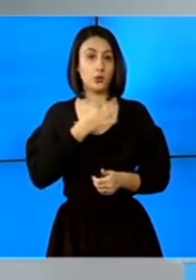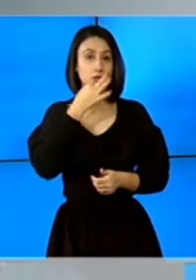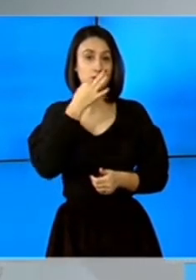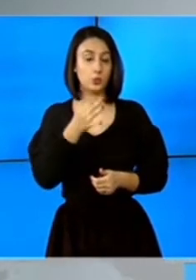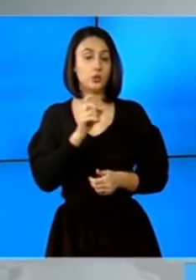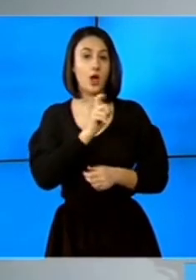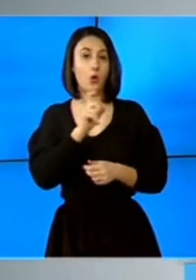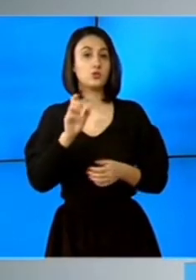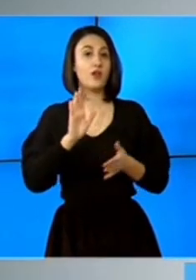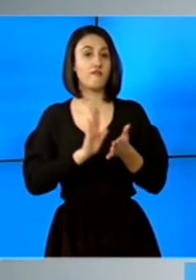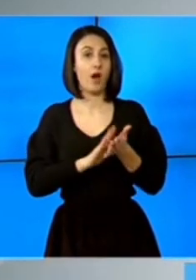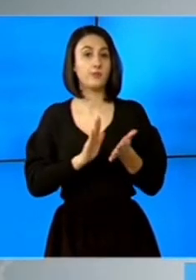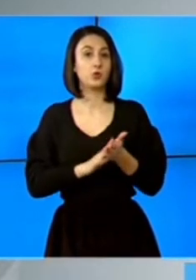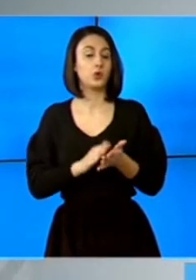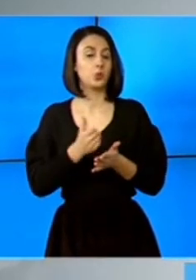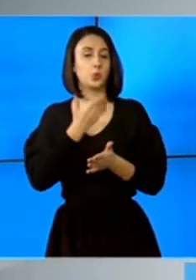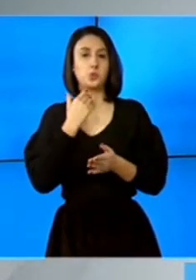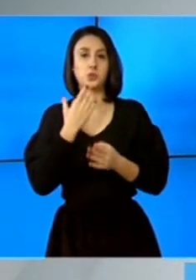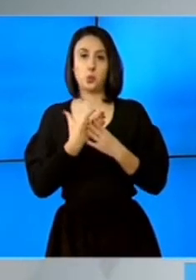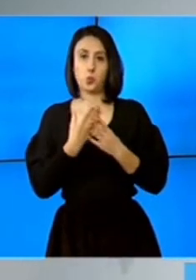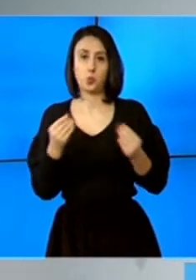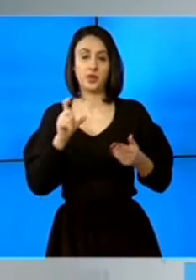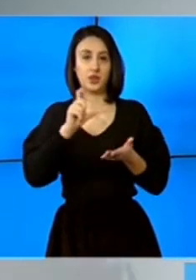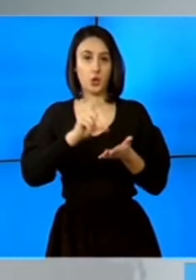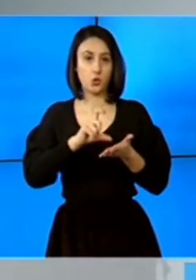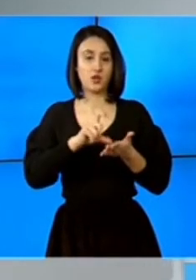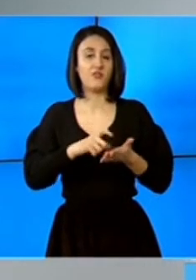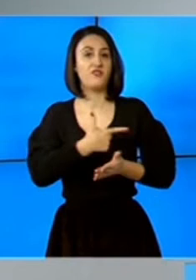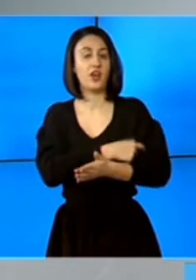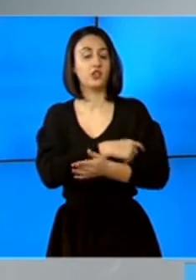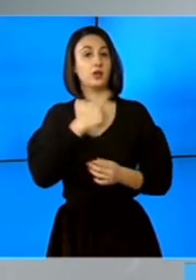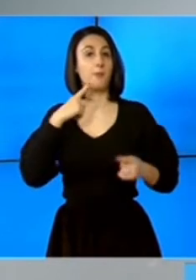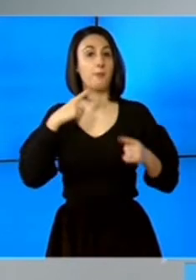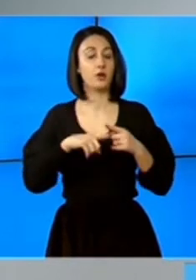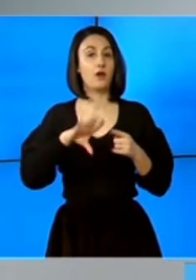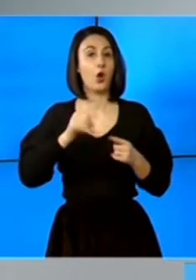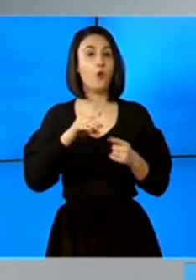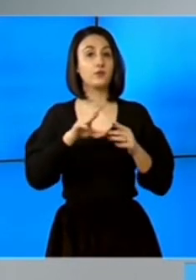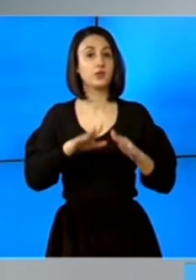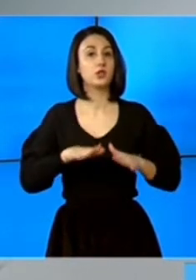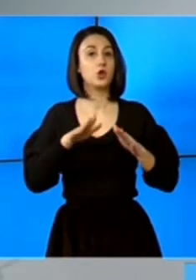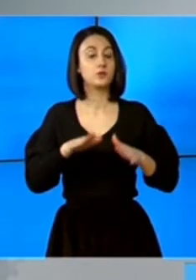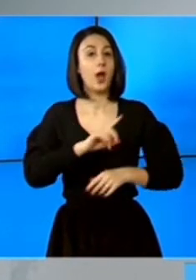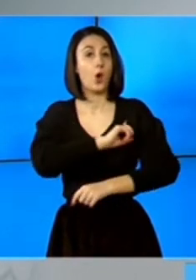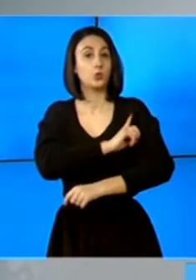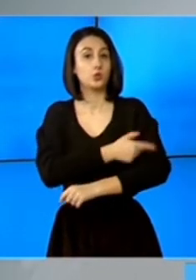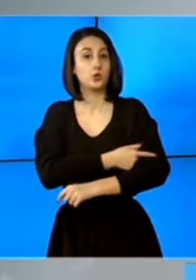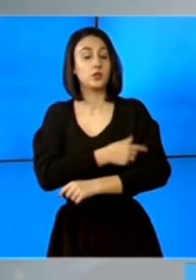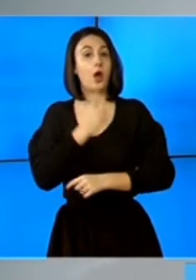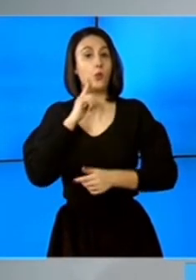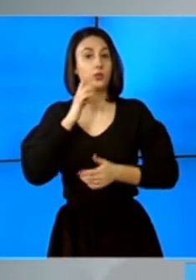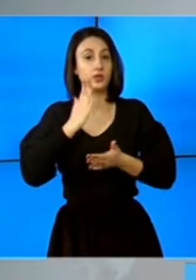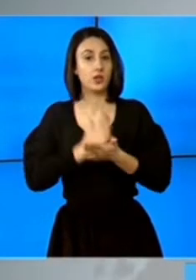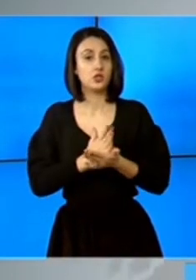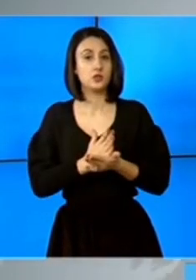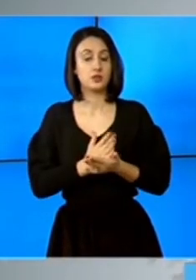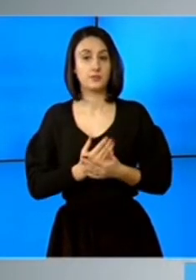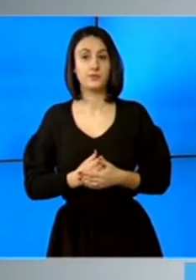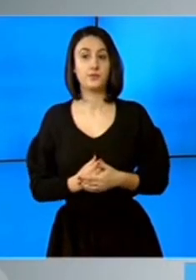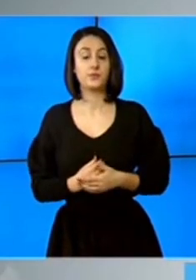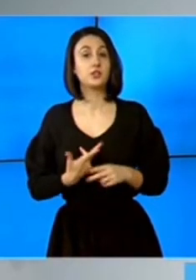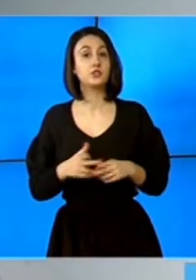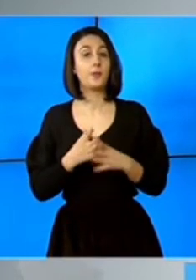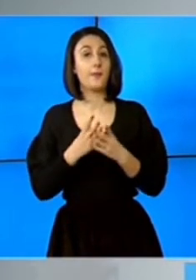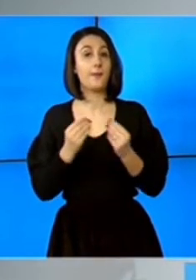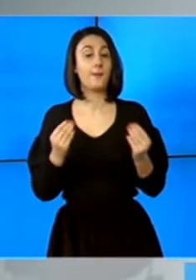din cauza faptului că nu sunt foarte multe doze de vaccin împotriva COVID-19, autoritățile au decis ca cele mai